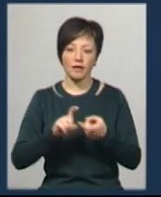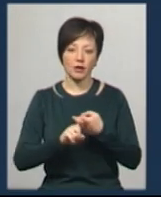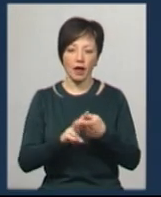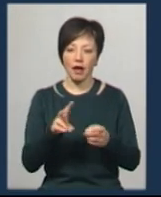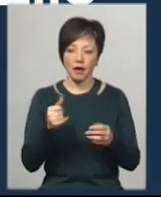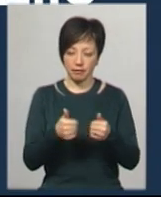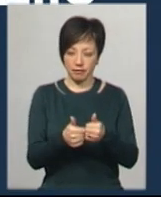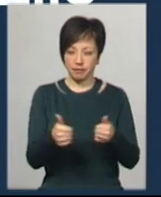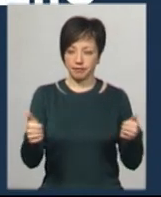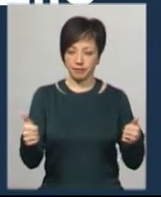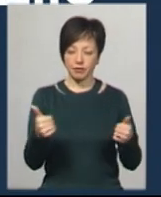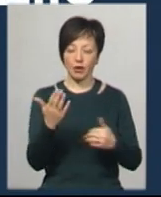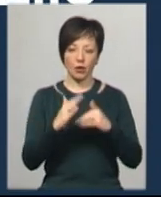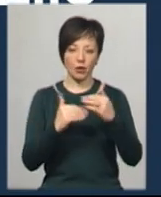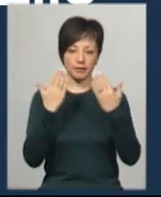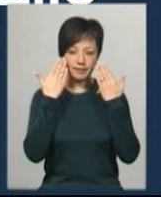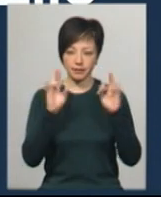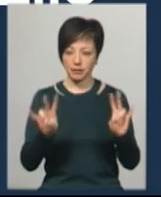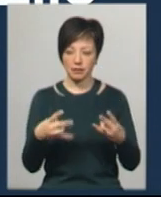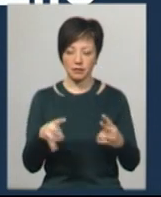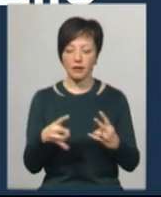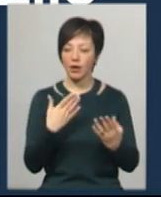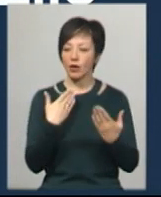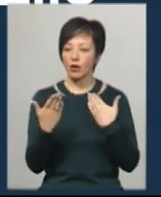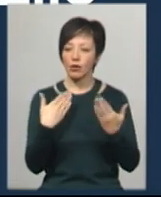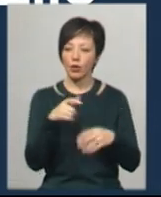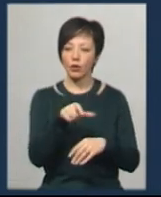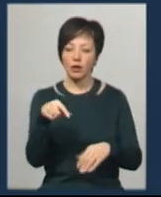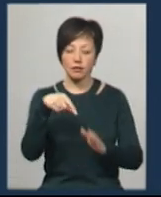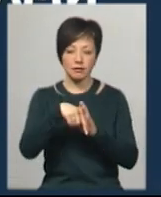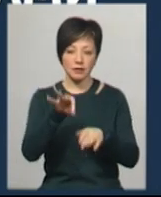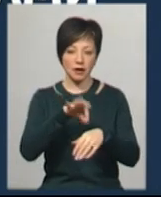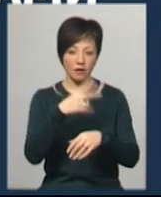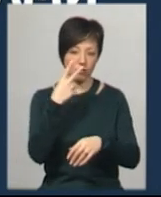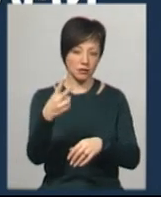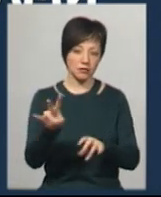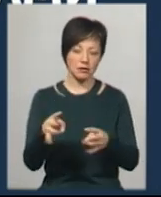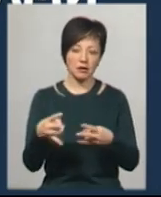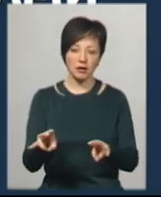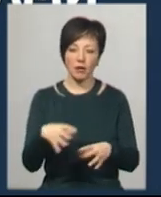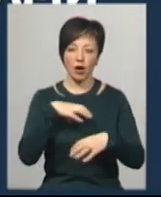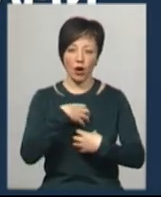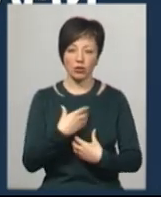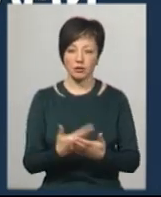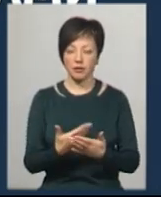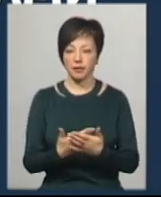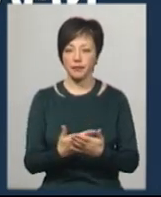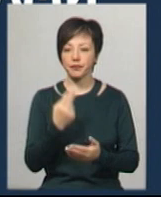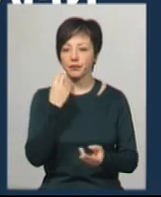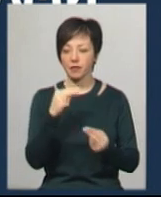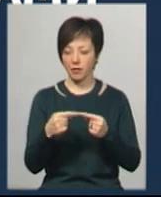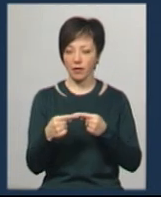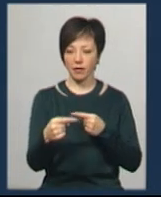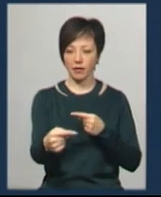торкайтеся обличчя руками. Не контактуйте із людьми, якщо ті мають симптоми захворювання. Скажімо, кашляють. Оптимальна